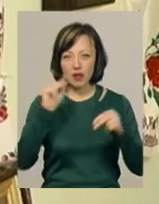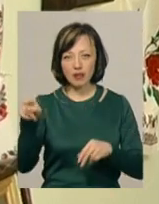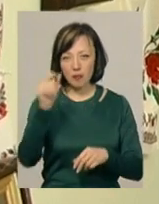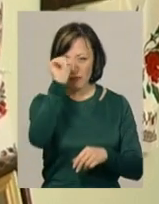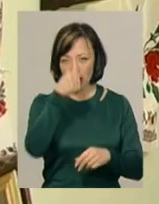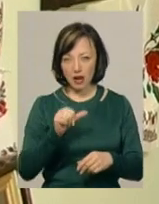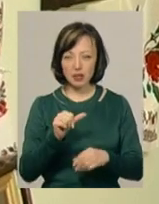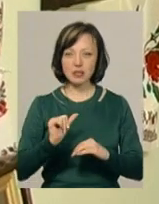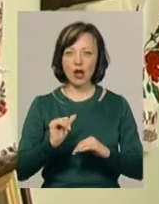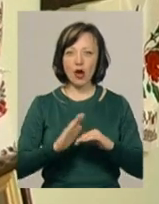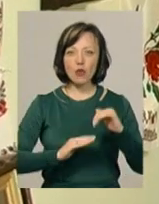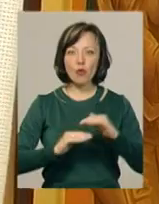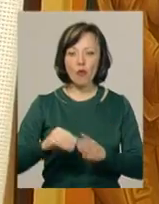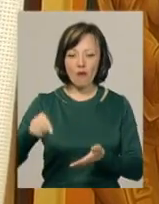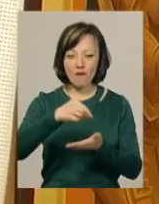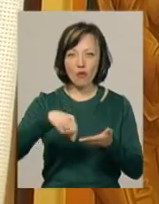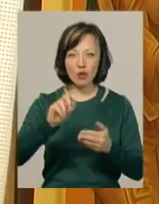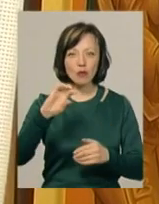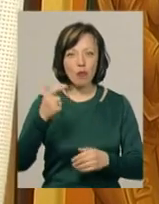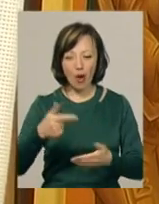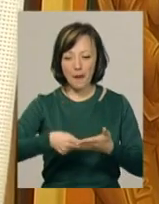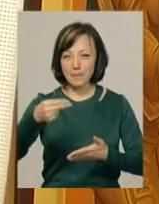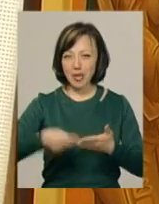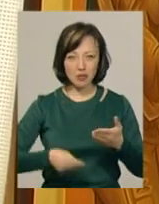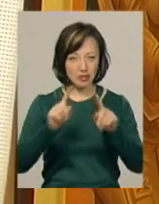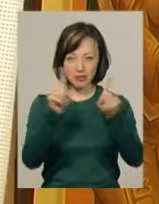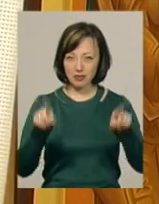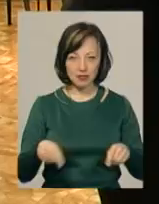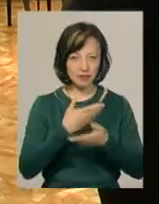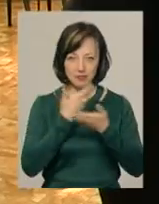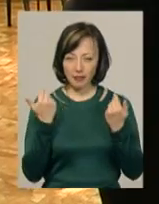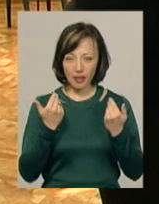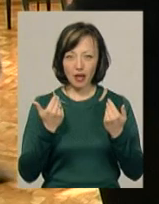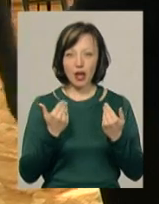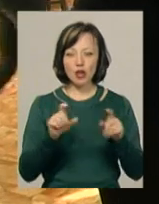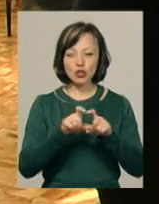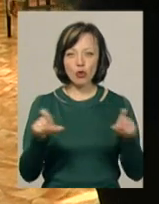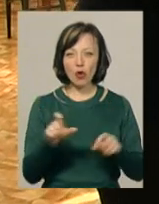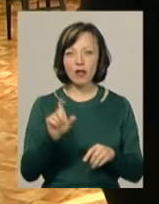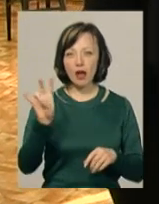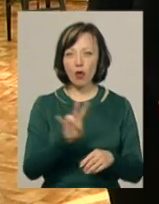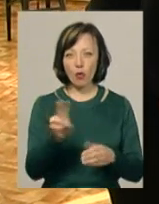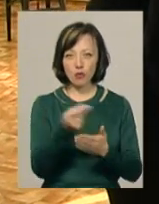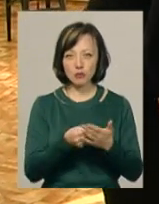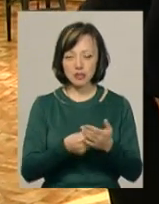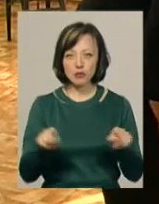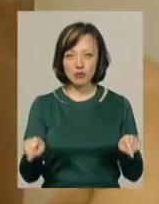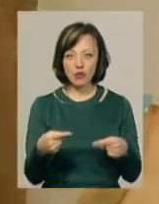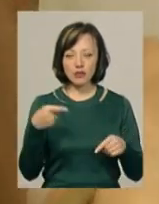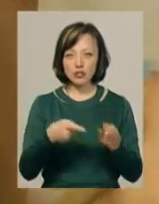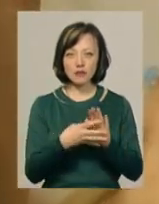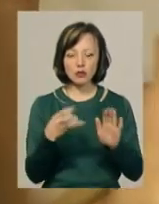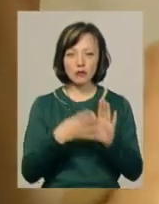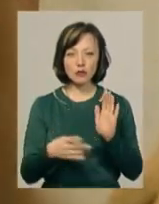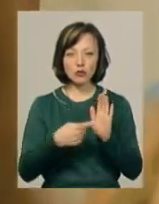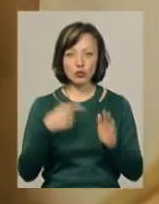Переконаний рукою іконописця водить Бог, тому і підписи авторів на образах не ставлять. Школу іконопису Нікош заснував у Хмельницькому 1996